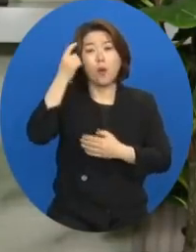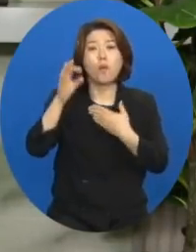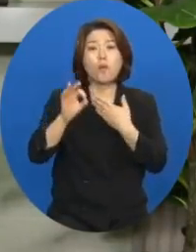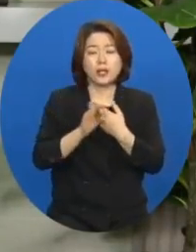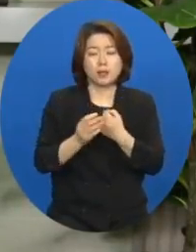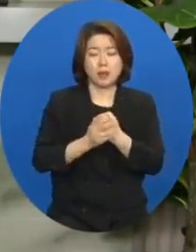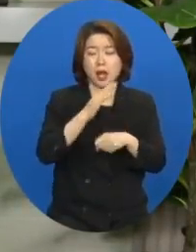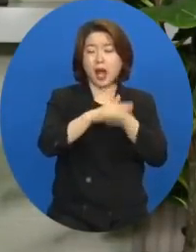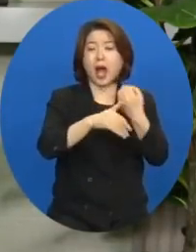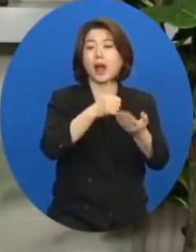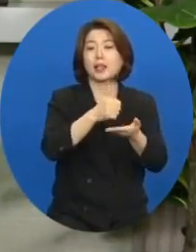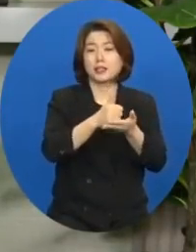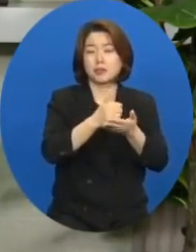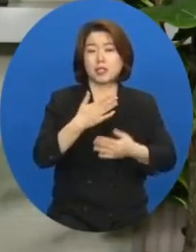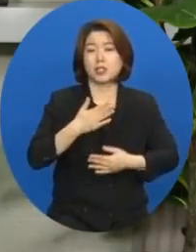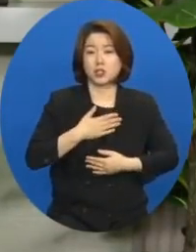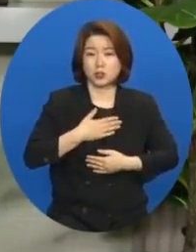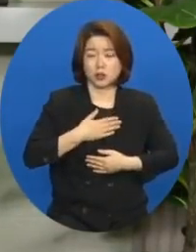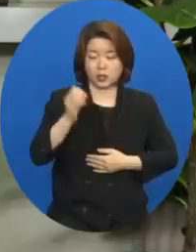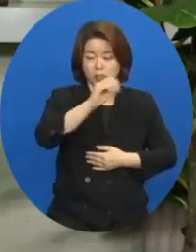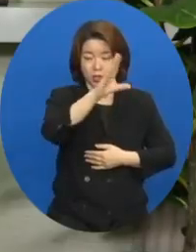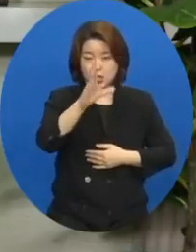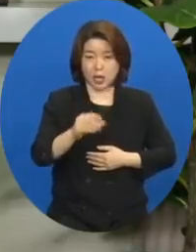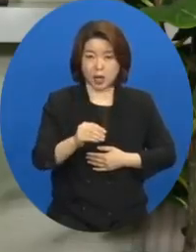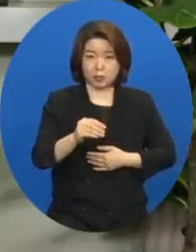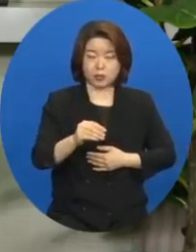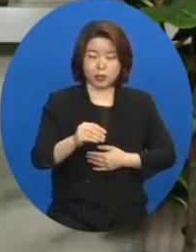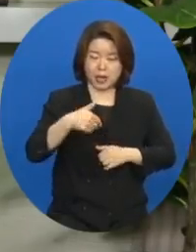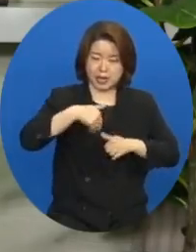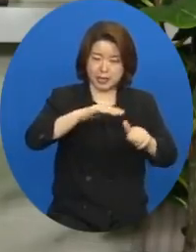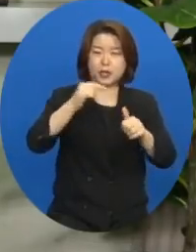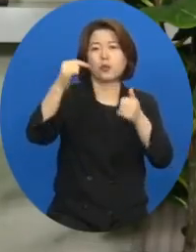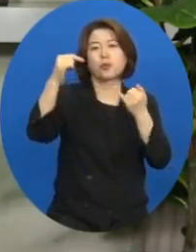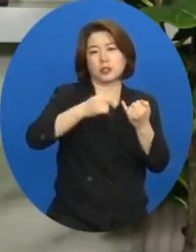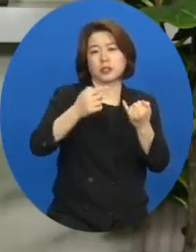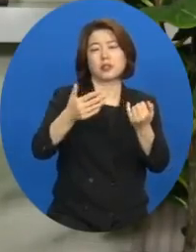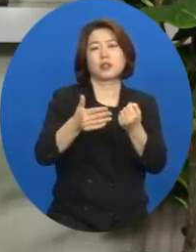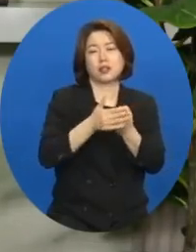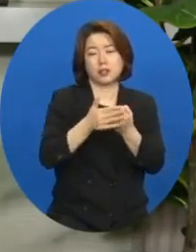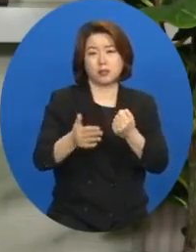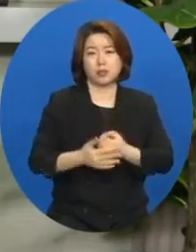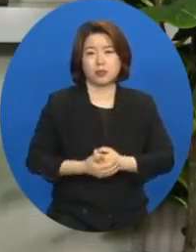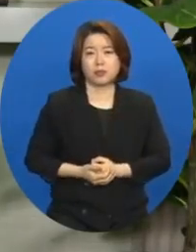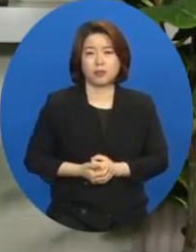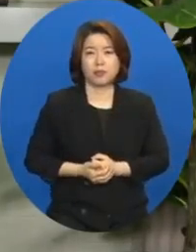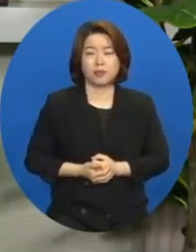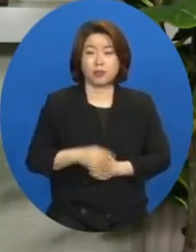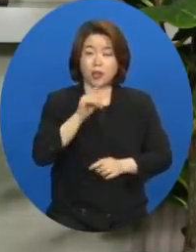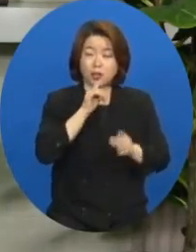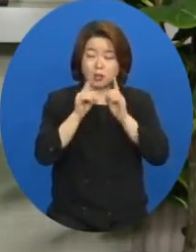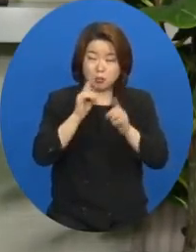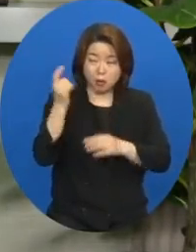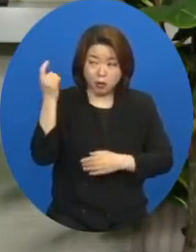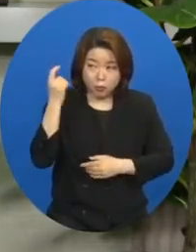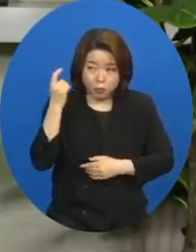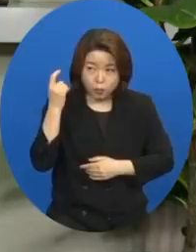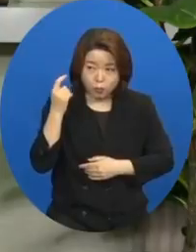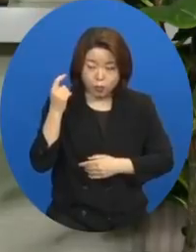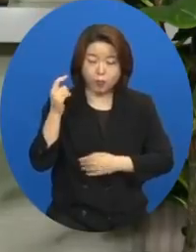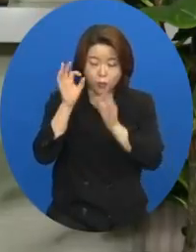하나님께서 저를 아프리카로 가라고 하셨기 때문입니다. 그 말씀을 듣고